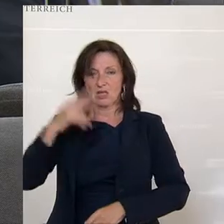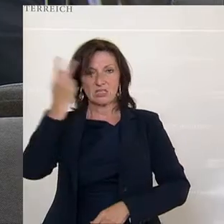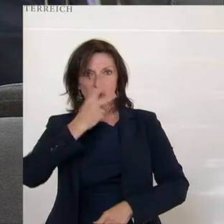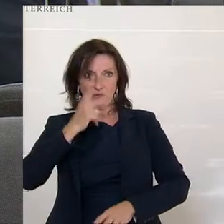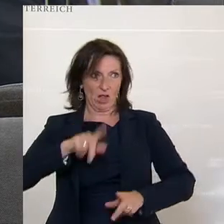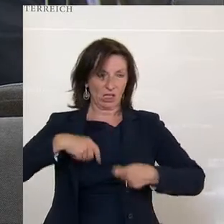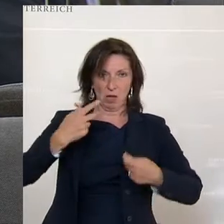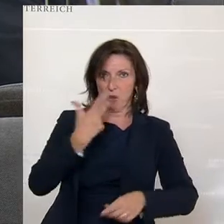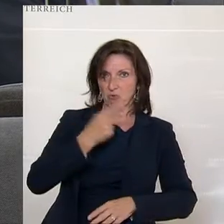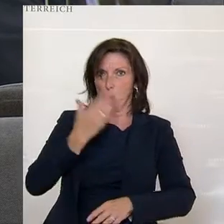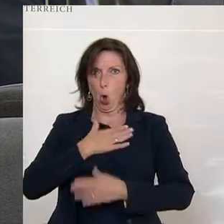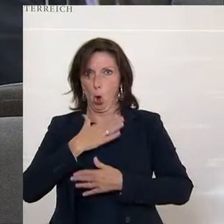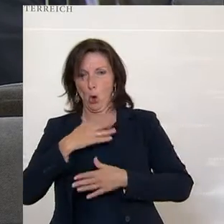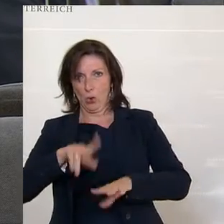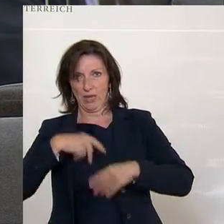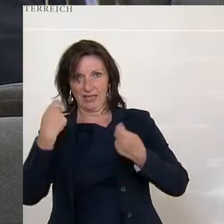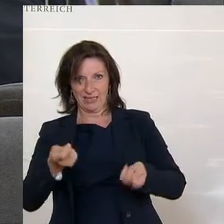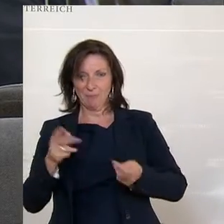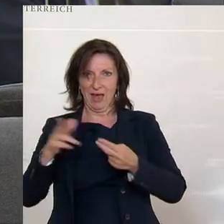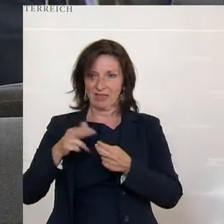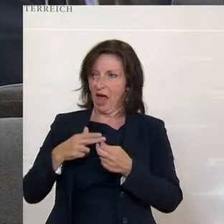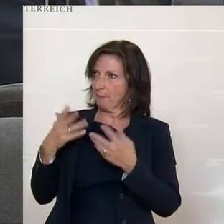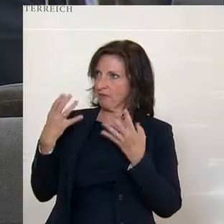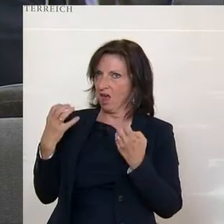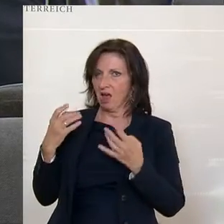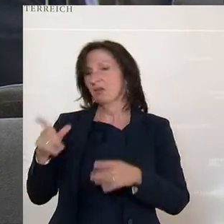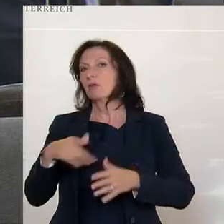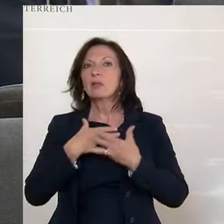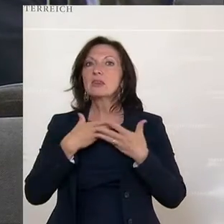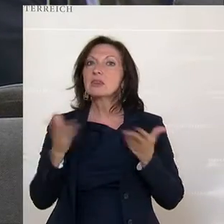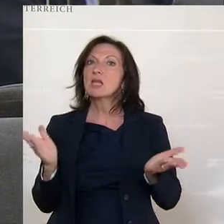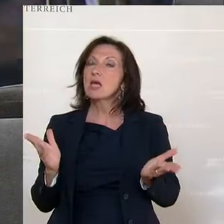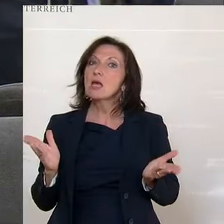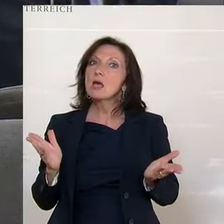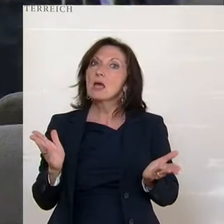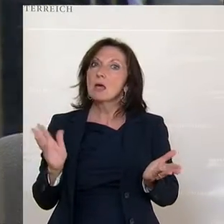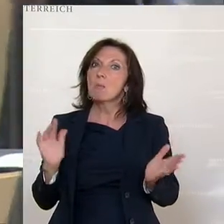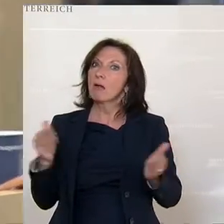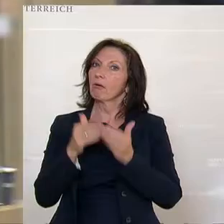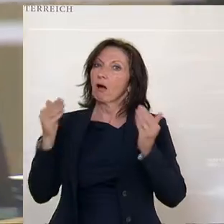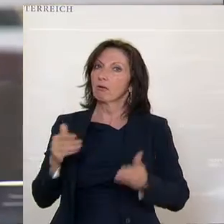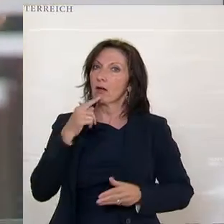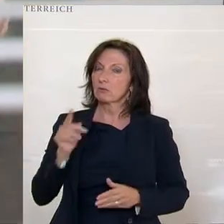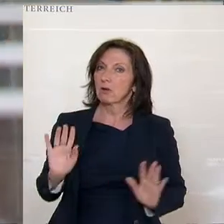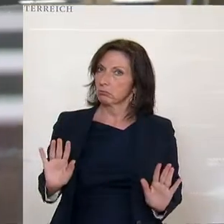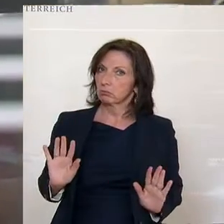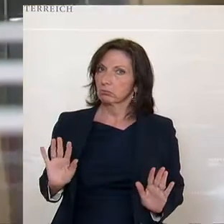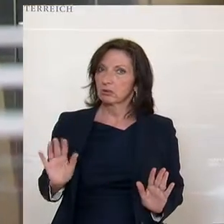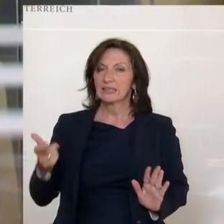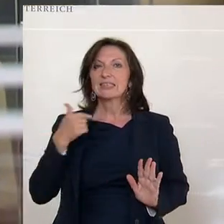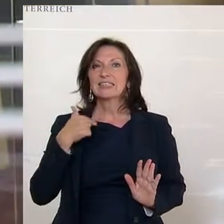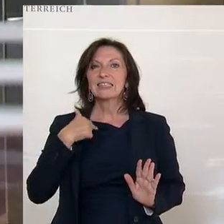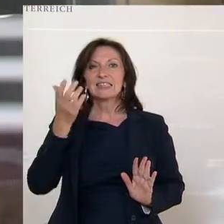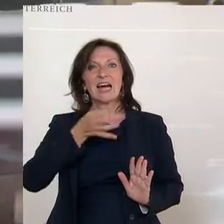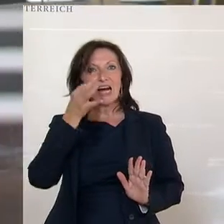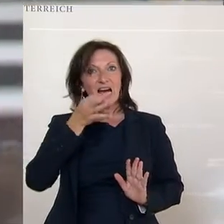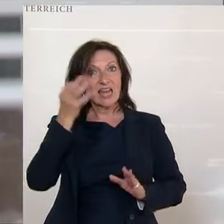Impftote, natürlich gibt es Nebenwirkungen. Das hat auch keiner, das hat auch keiner, das hat auch keiner infrage gestellt. Liebe Kollegin Belakowitsch, ich habe mich in meiner